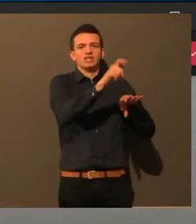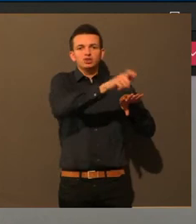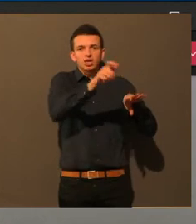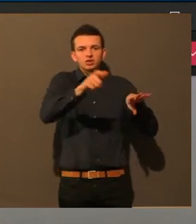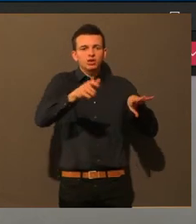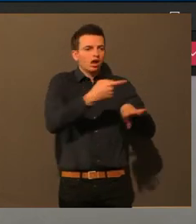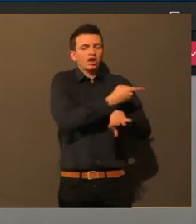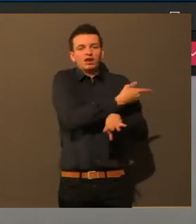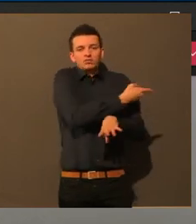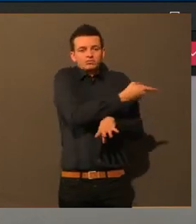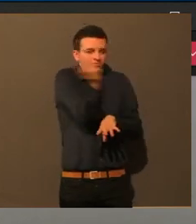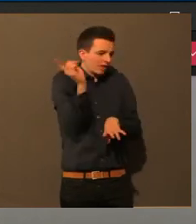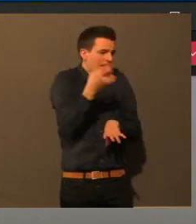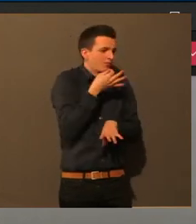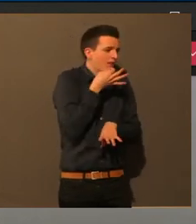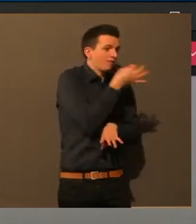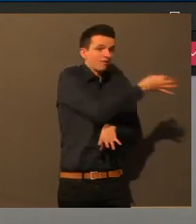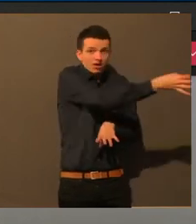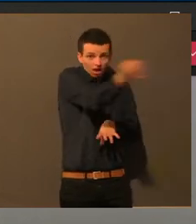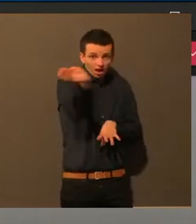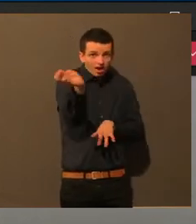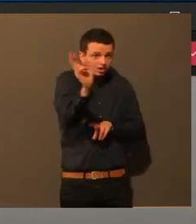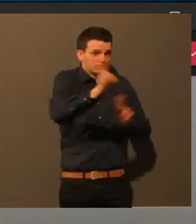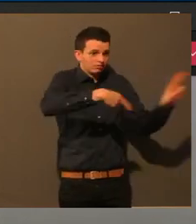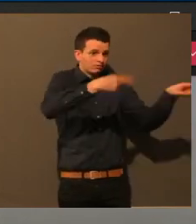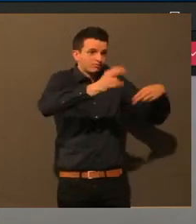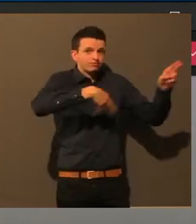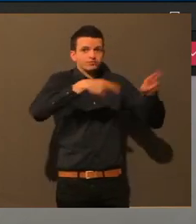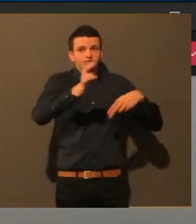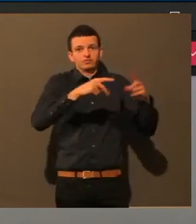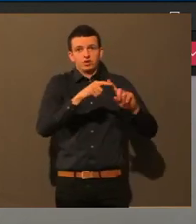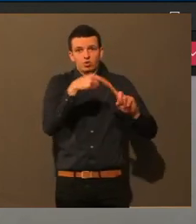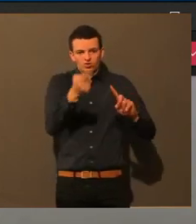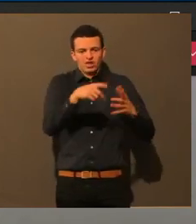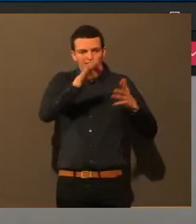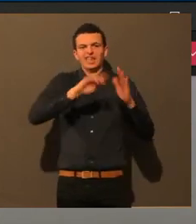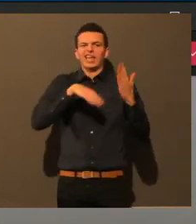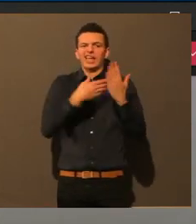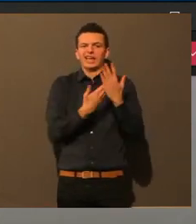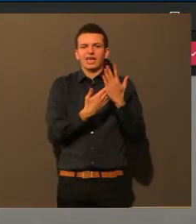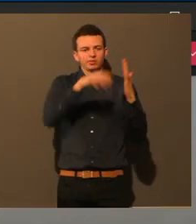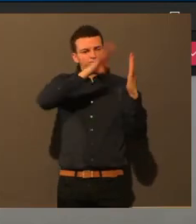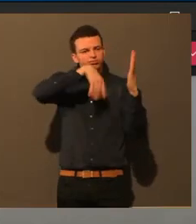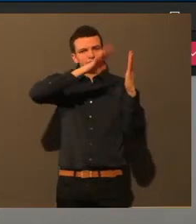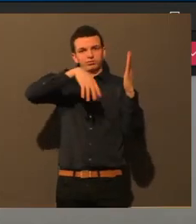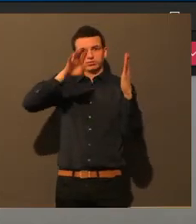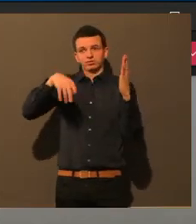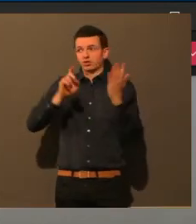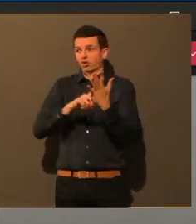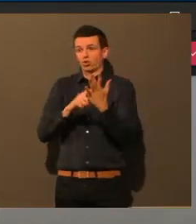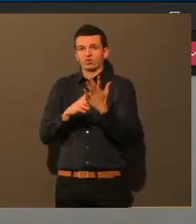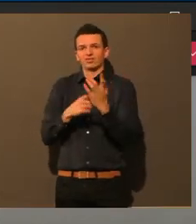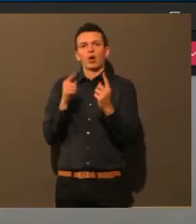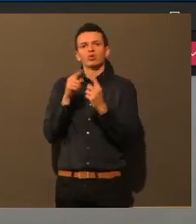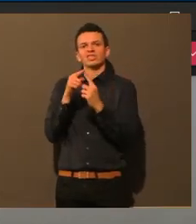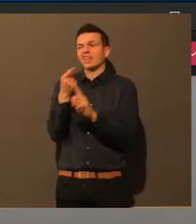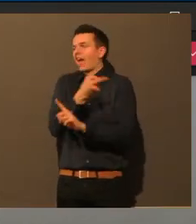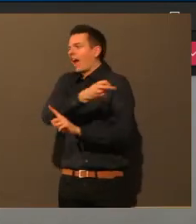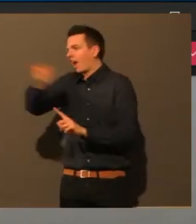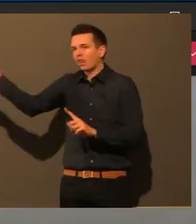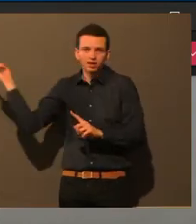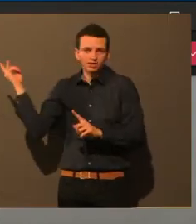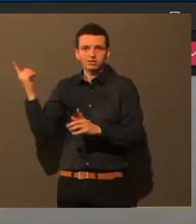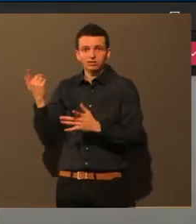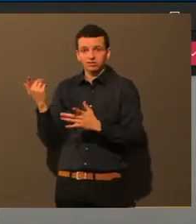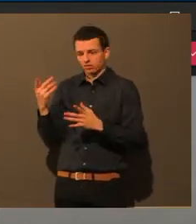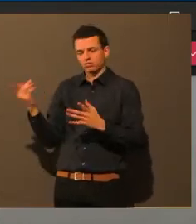Zusammenfassung online finden könnten, wo sich jeder einfach mal durchklickt. Da muss auch nicht jeder Patient ständig den Arzt anrufen, was soll ich heute machen? Ich kann nicht